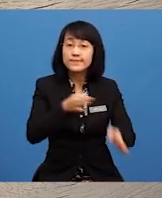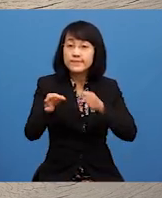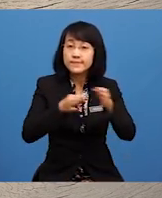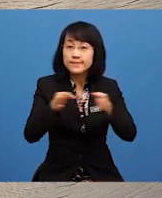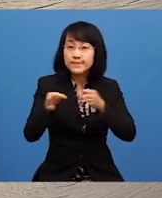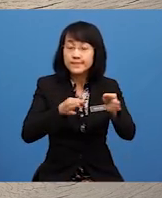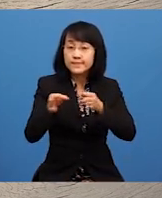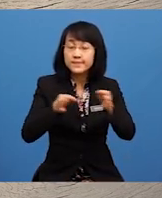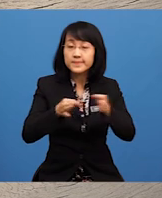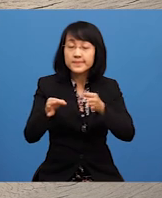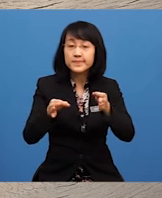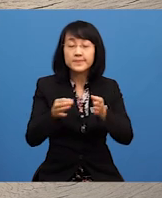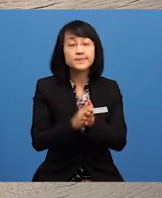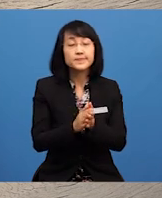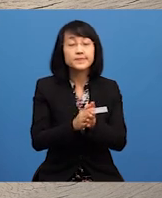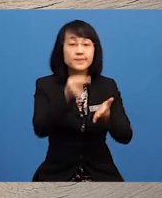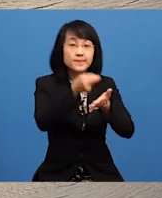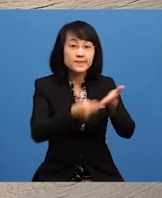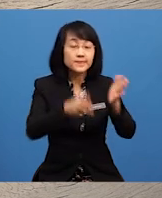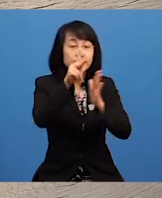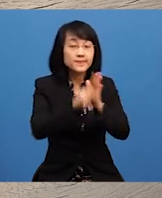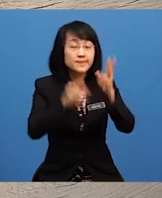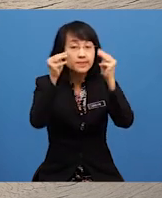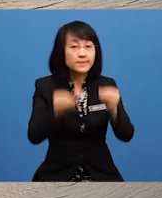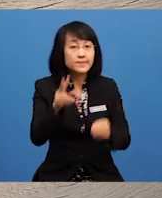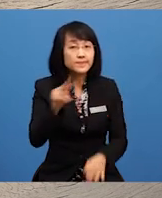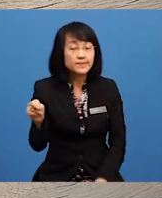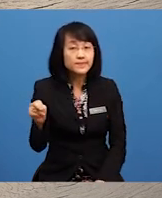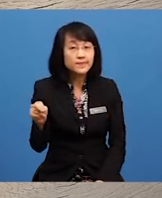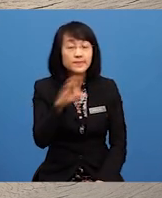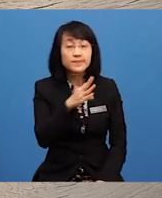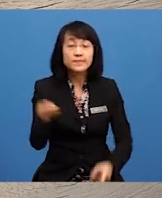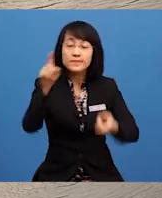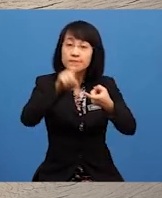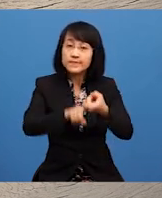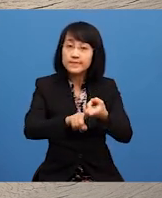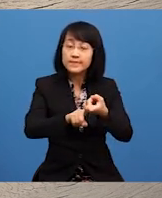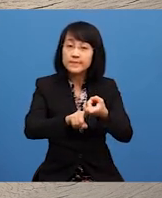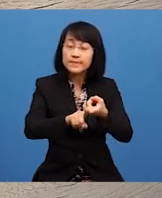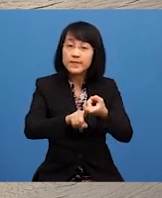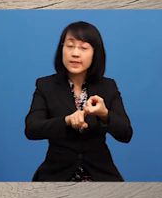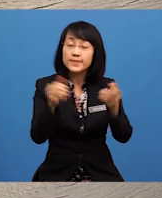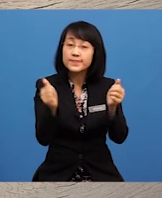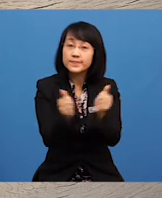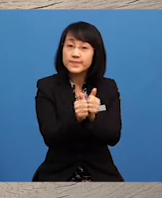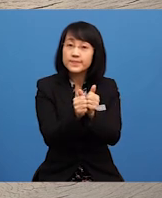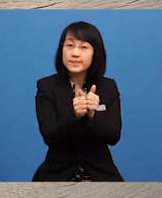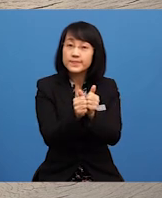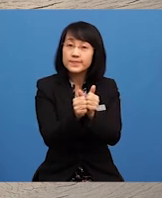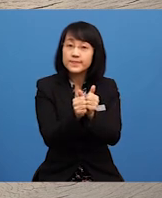menghuraikan Nilai kemanusiaan Dan mengaitkannya Dengan